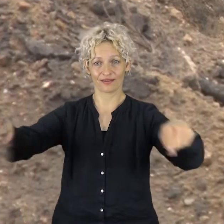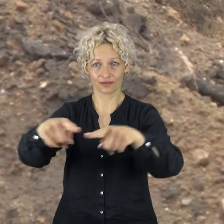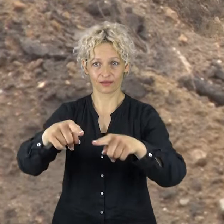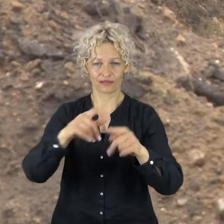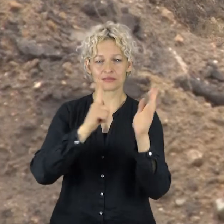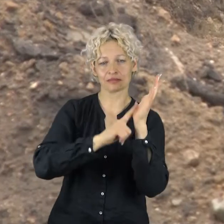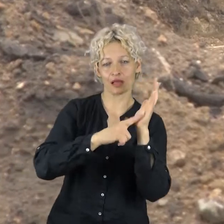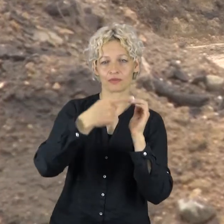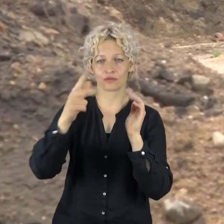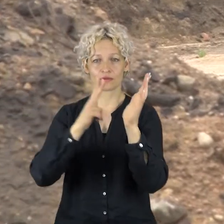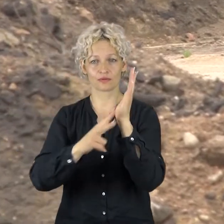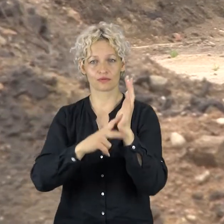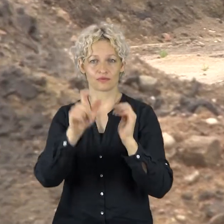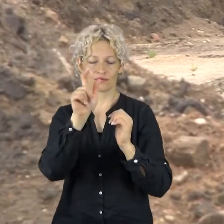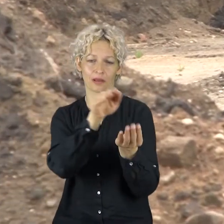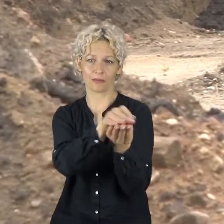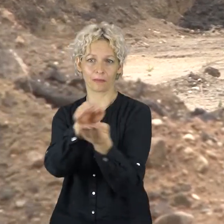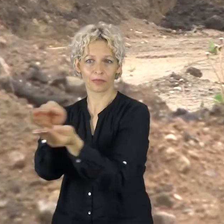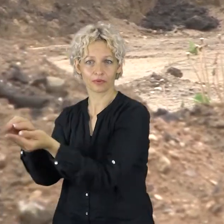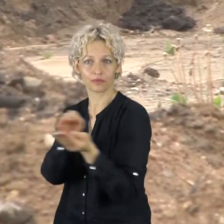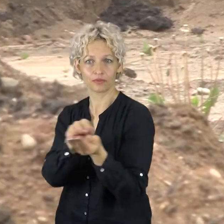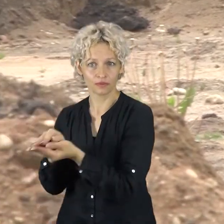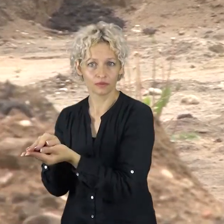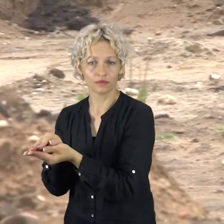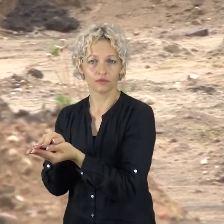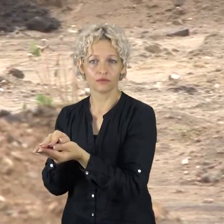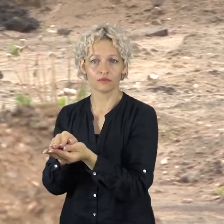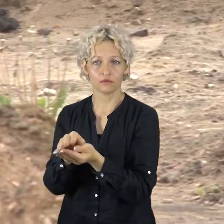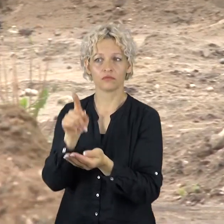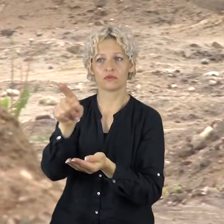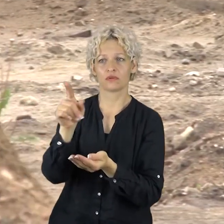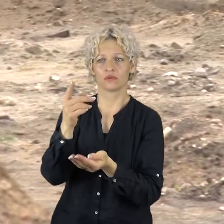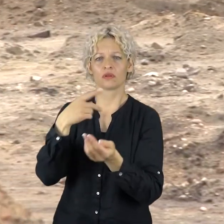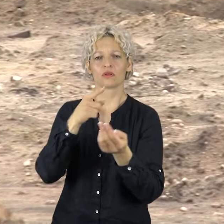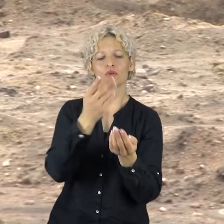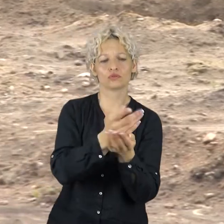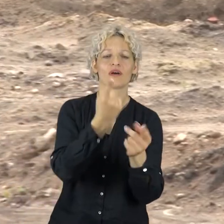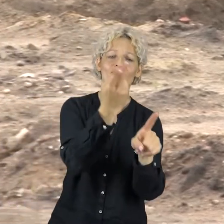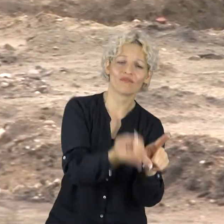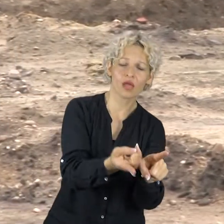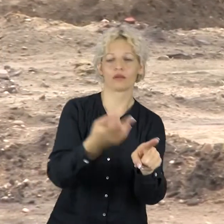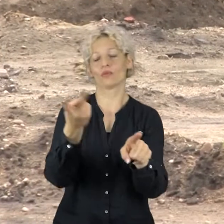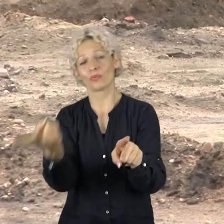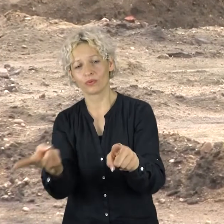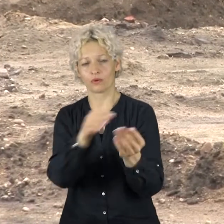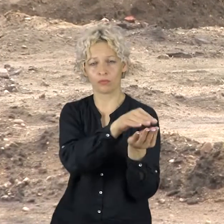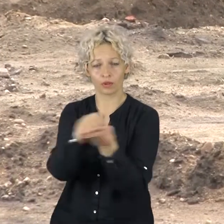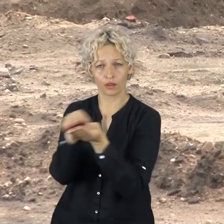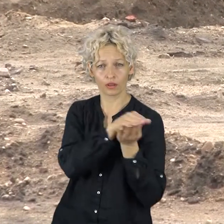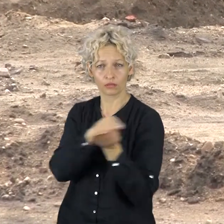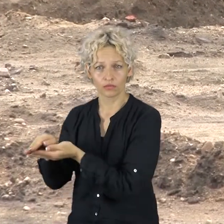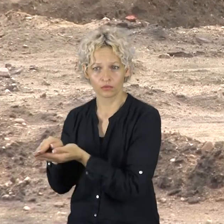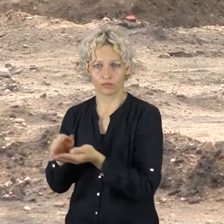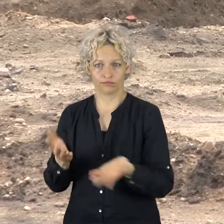kapų dobių. Juose laiduta pavienio ir grupimis iki dešimt rusiųjų. Vienoje kapo dobiuje aptiktas